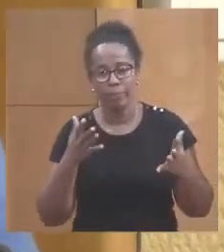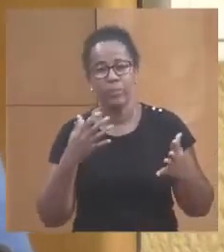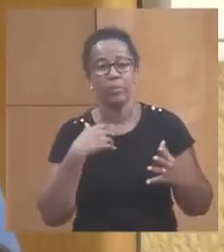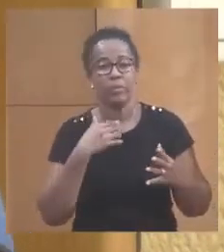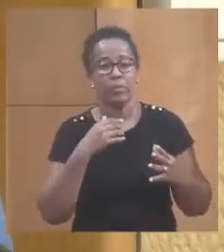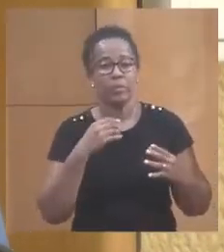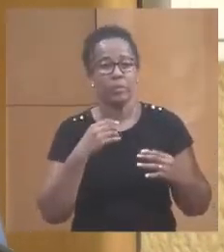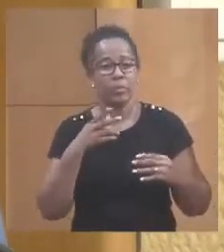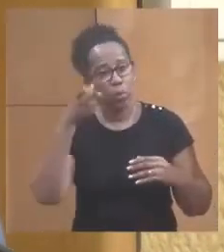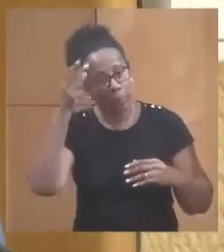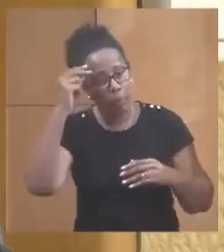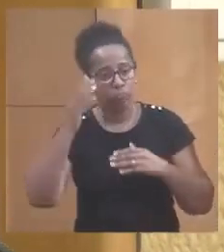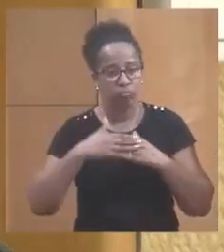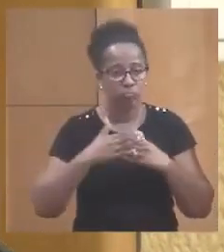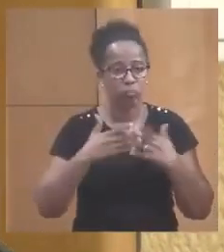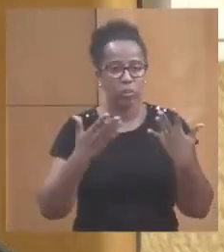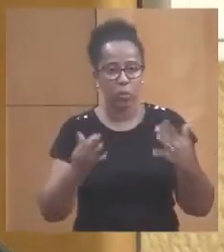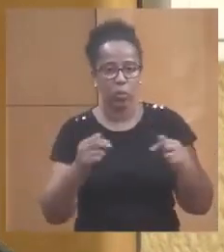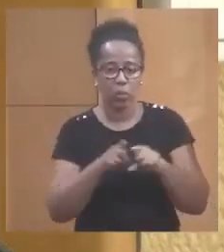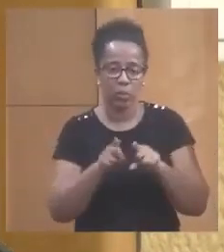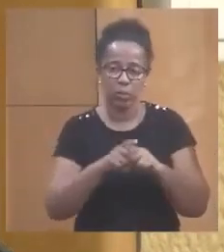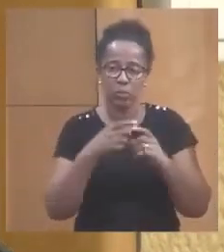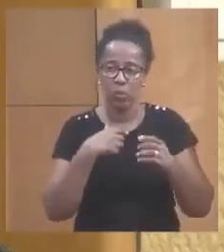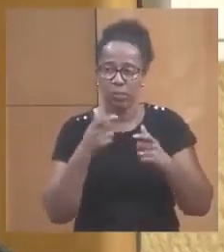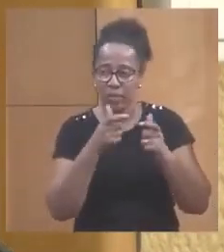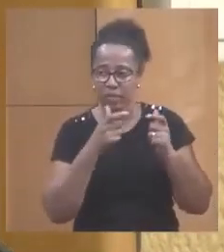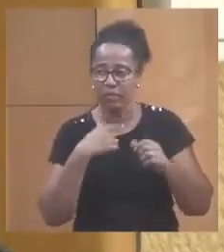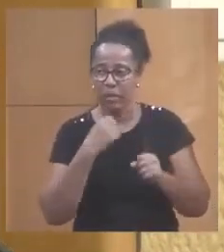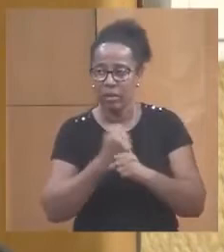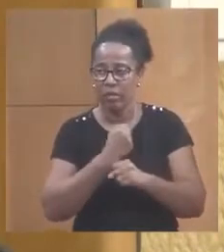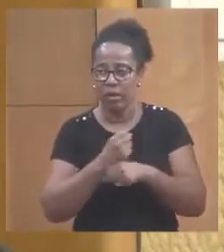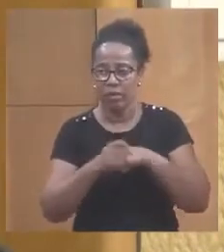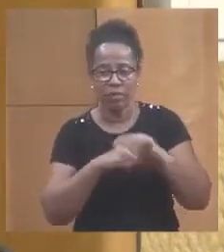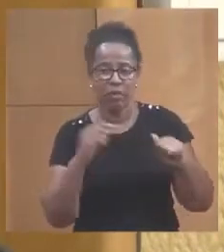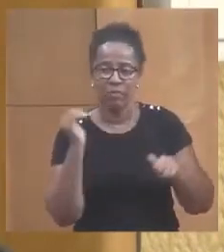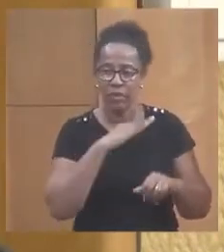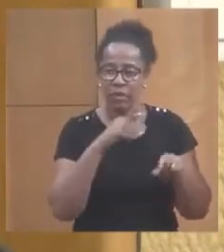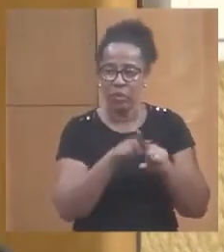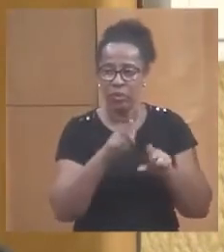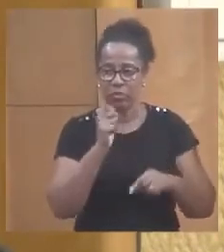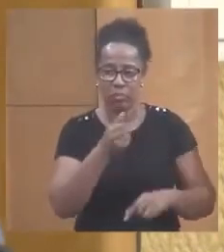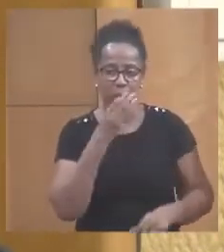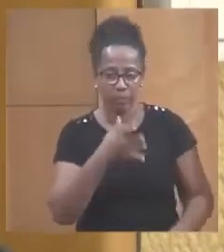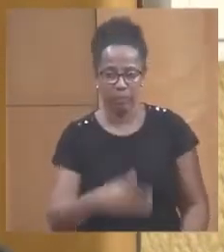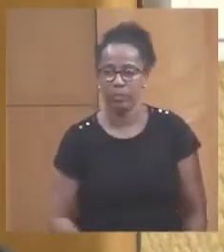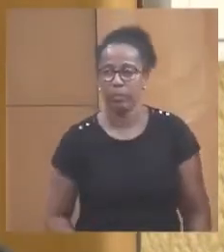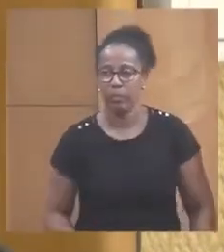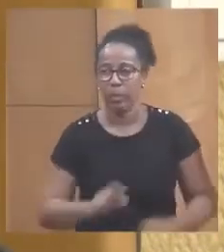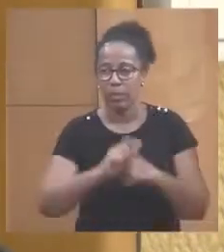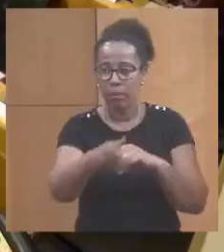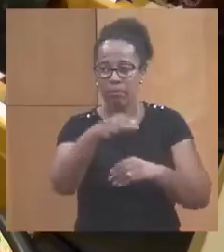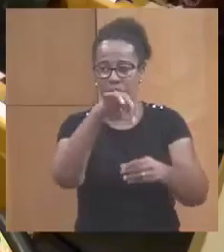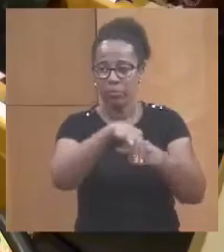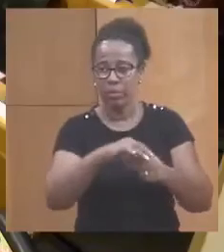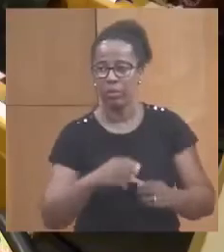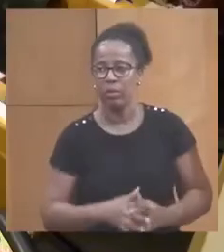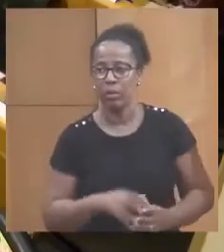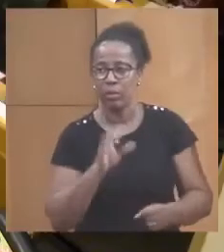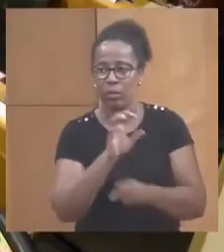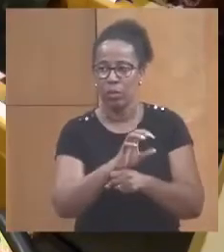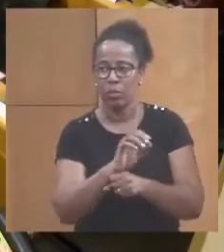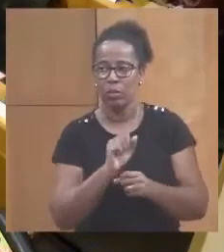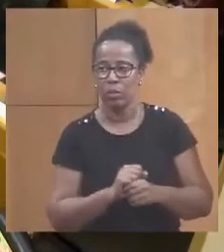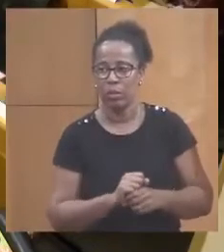personnellement à ce que le travail soit fait à la fois vite et bien. Voilà. Nous passons votre compte